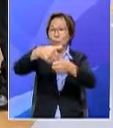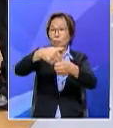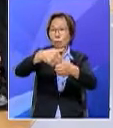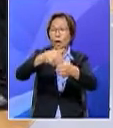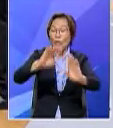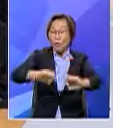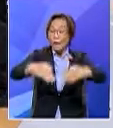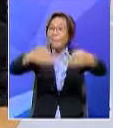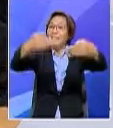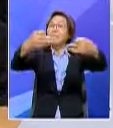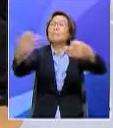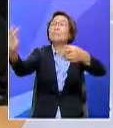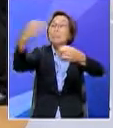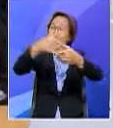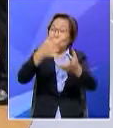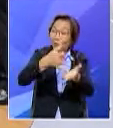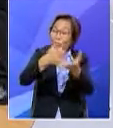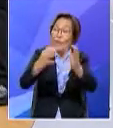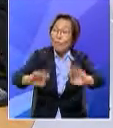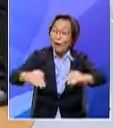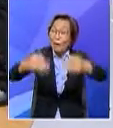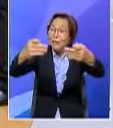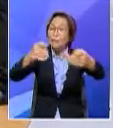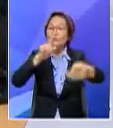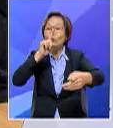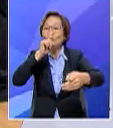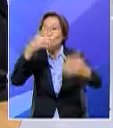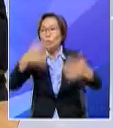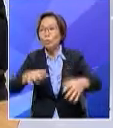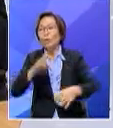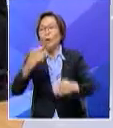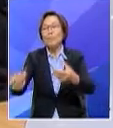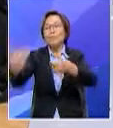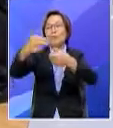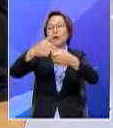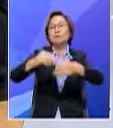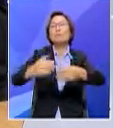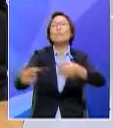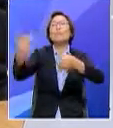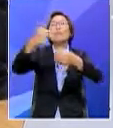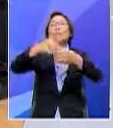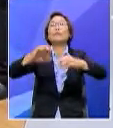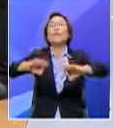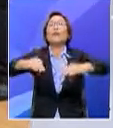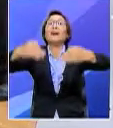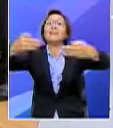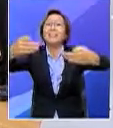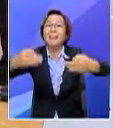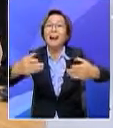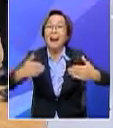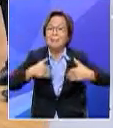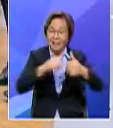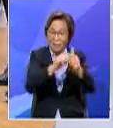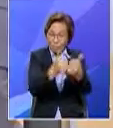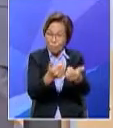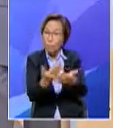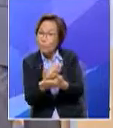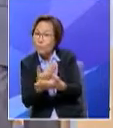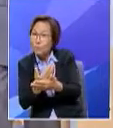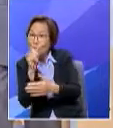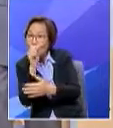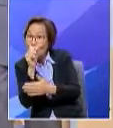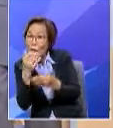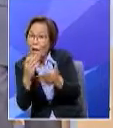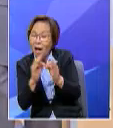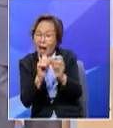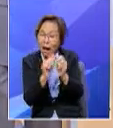finalist oh taniah dah tentu dah masuk finalist ok Alhamdulillah ada album baru kita